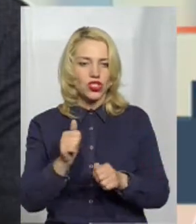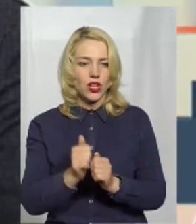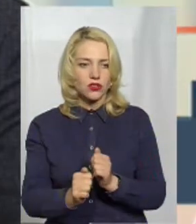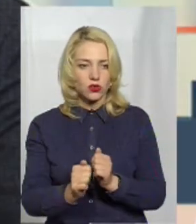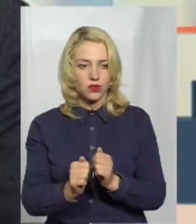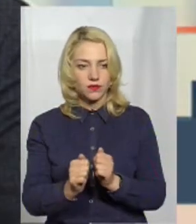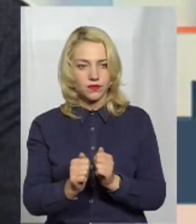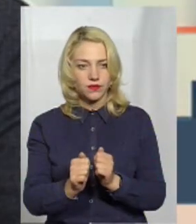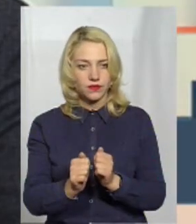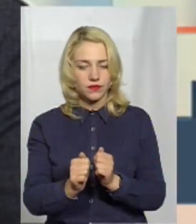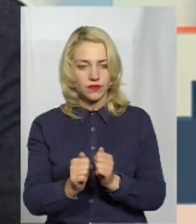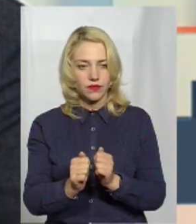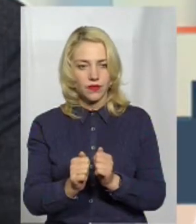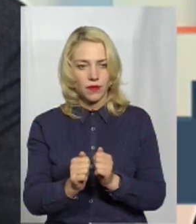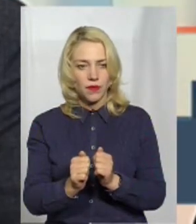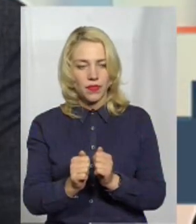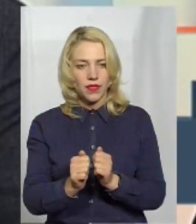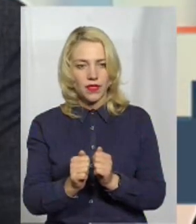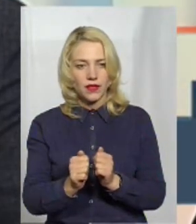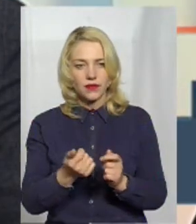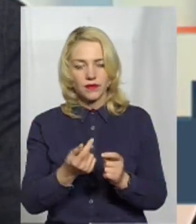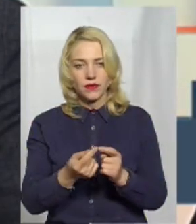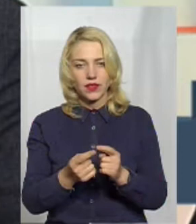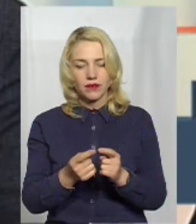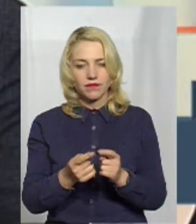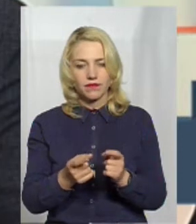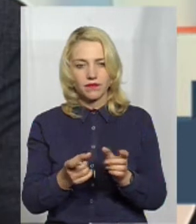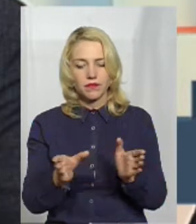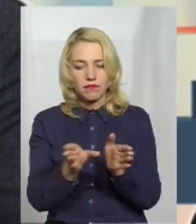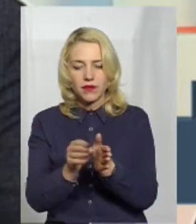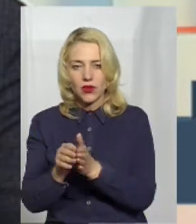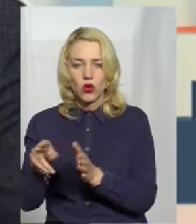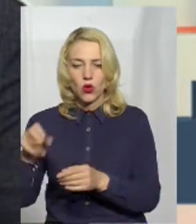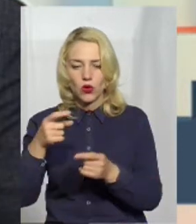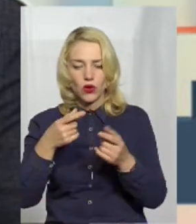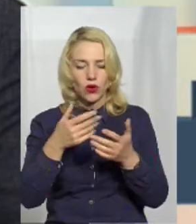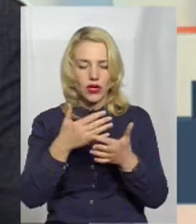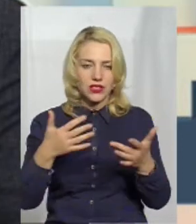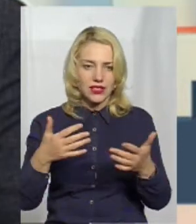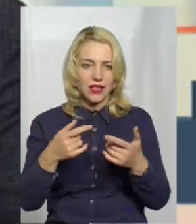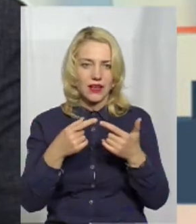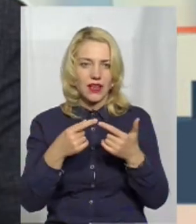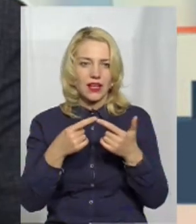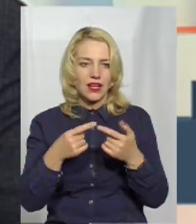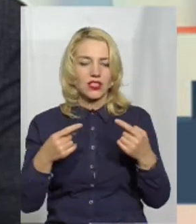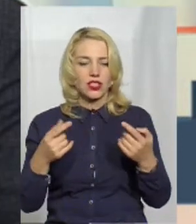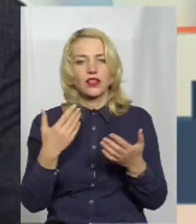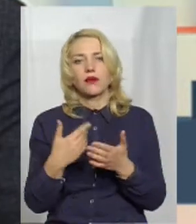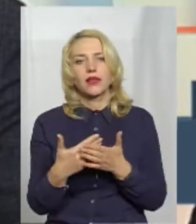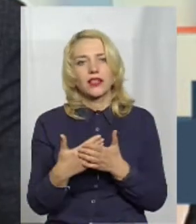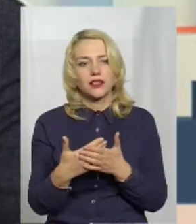імплементувати до дуже багатьох речей, які ти спочатку, здається, як